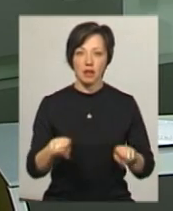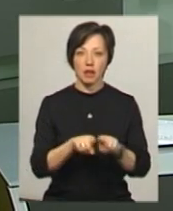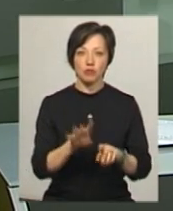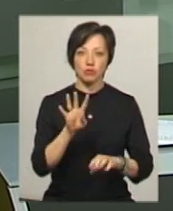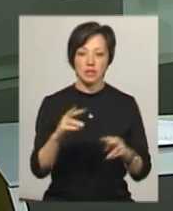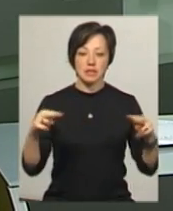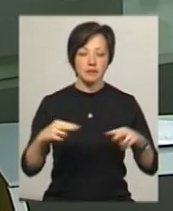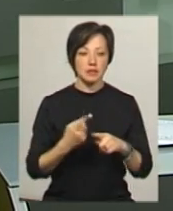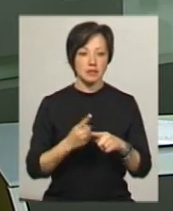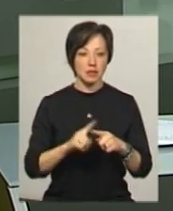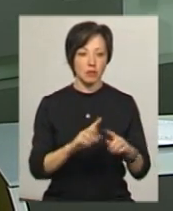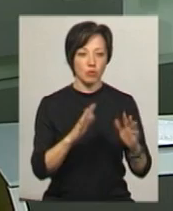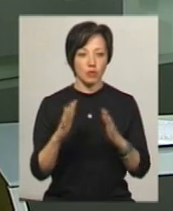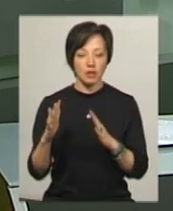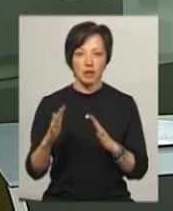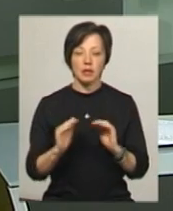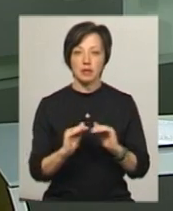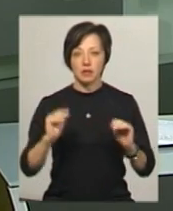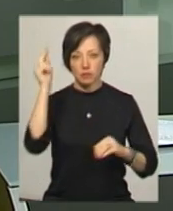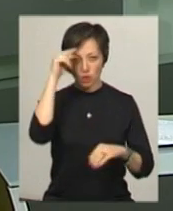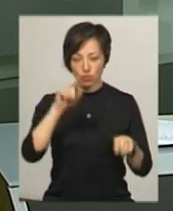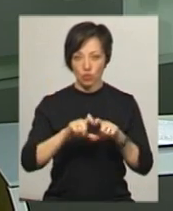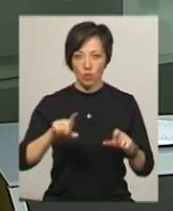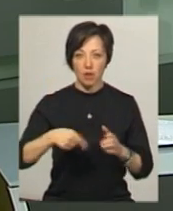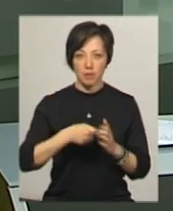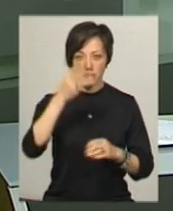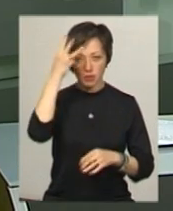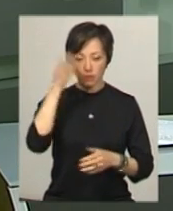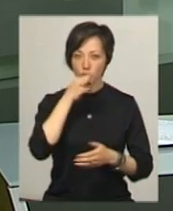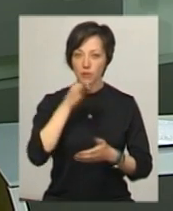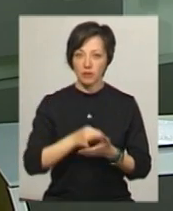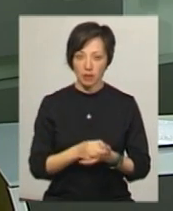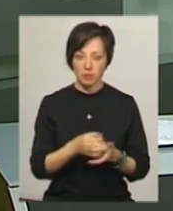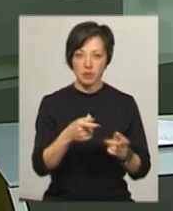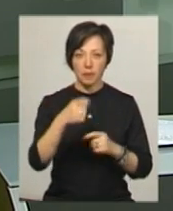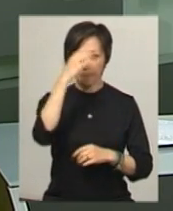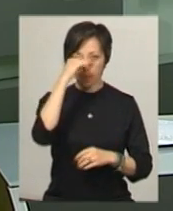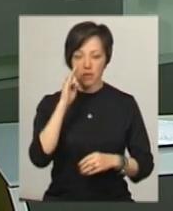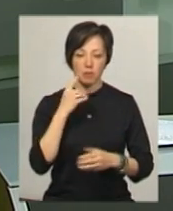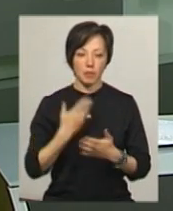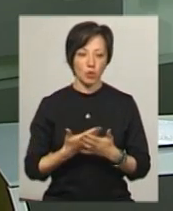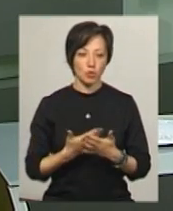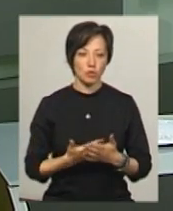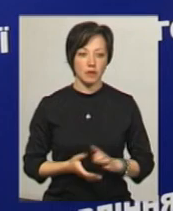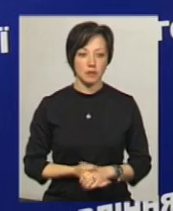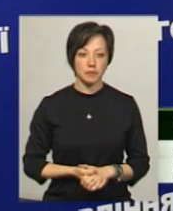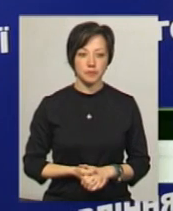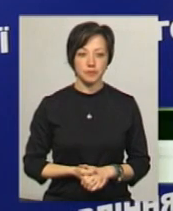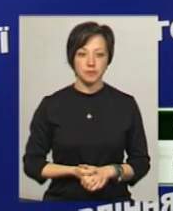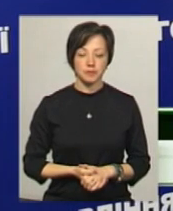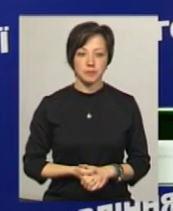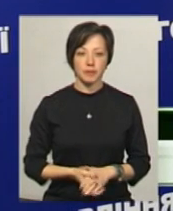4 свідки цієї події Підлітки навчаються у школах Хмельницького. До відповідальності притягнуто батьків підозрюваних Були